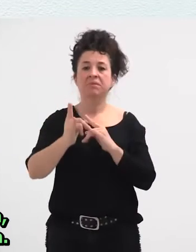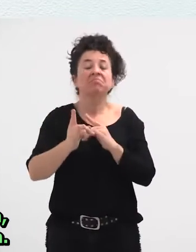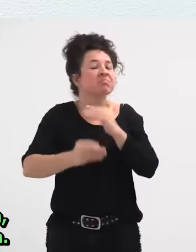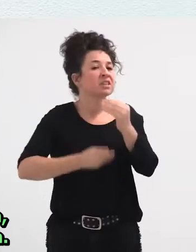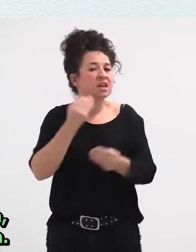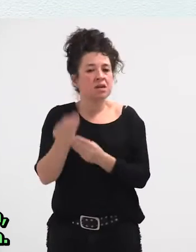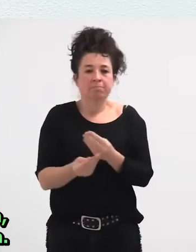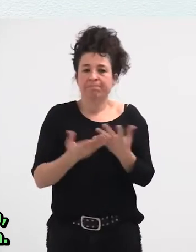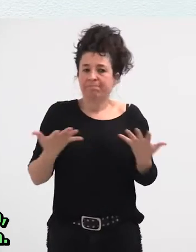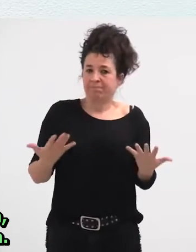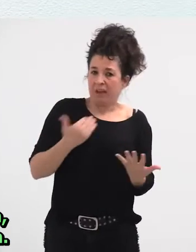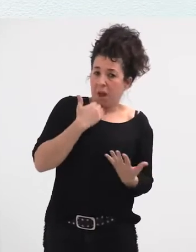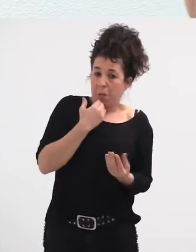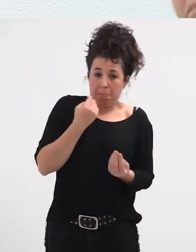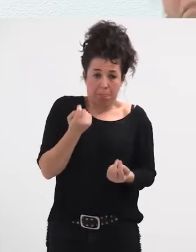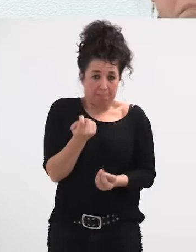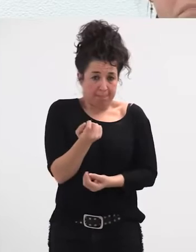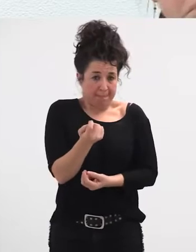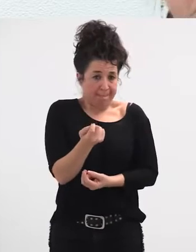egin diran, oso oso diskretoak izango ziren,